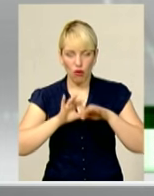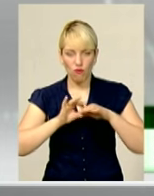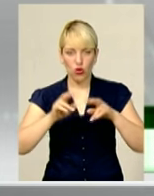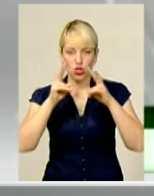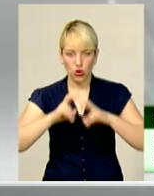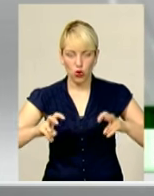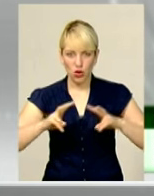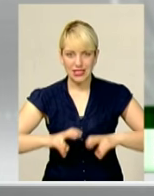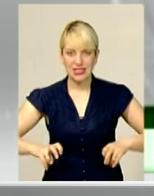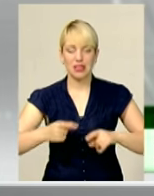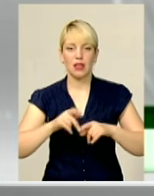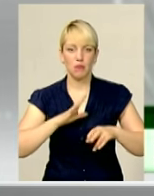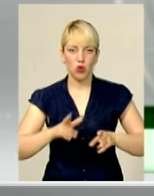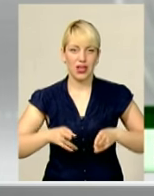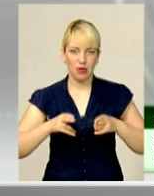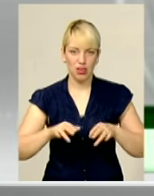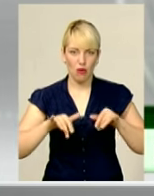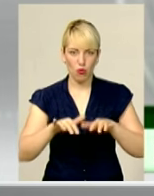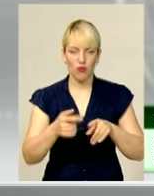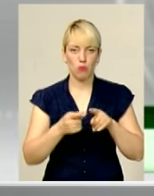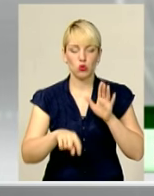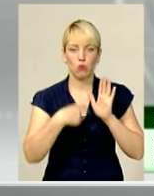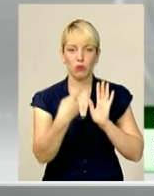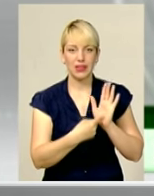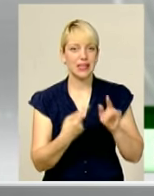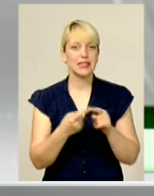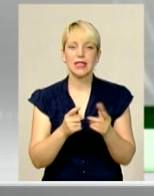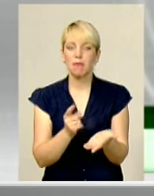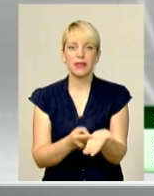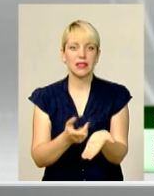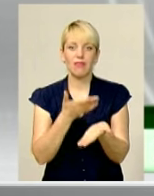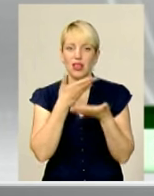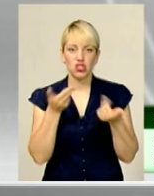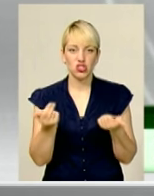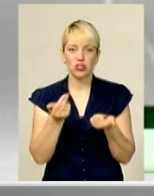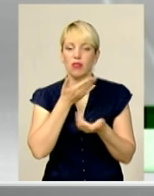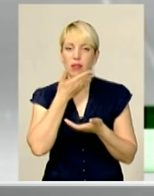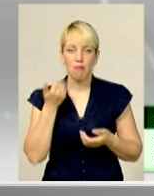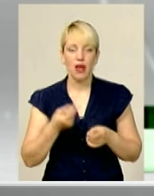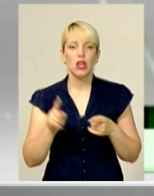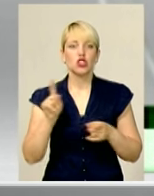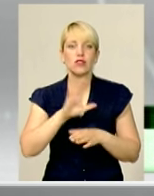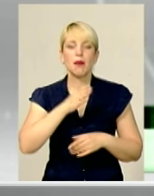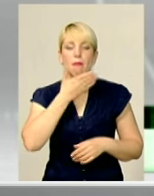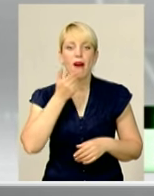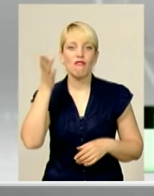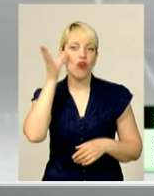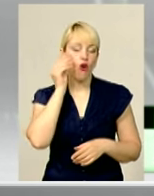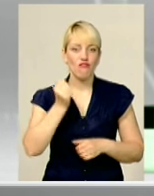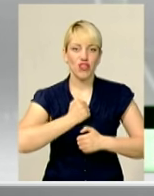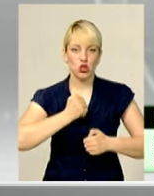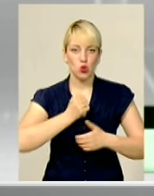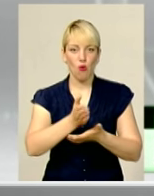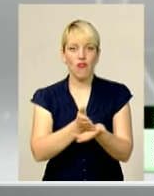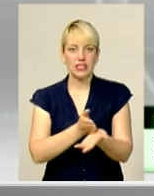відкриті, навіть були кримінальні впровадження по цьому питанні. Це питання не підтверджено на сьогоднішній день. Те, що не врахована в нього військова